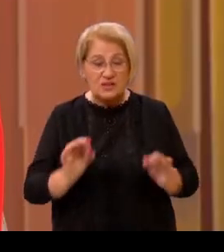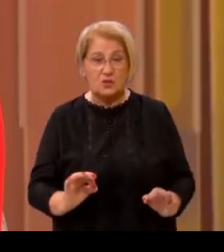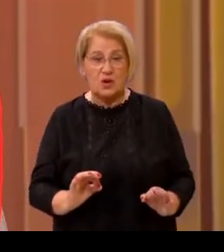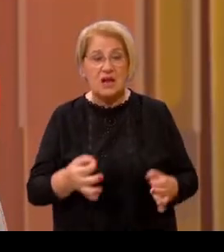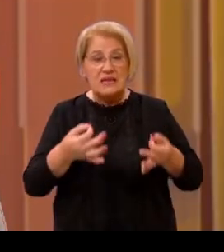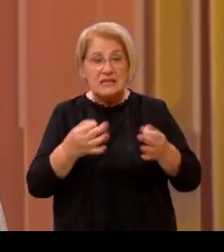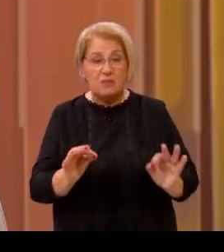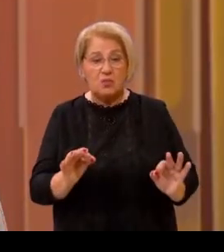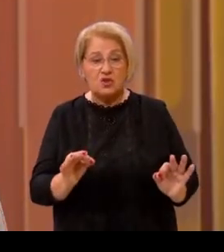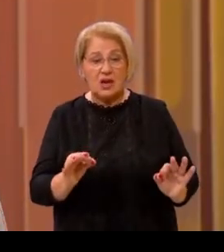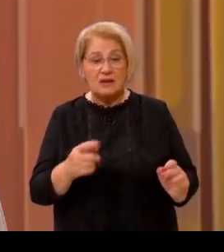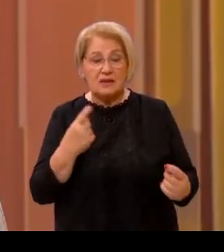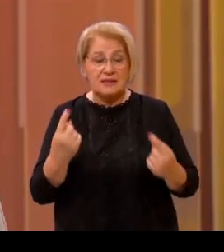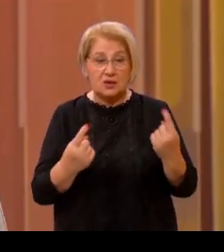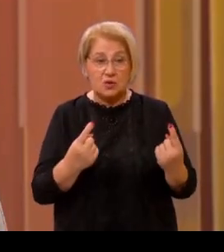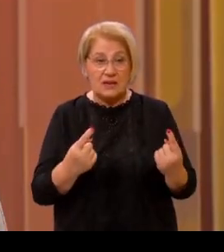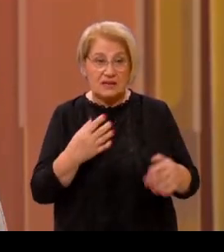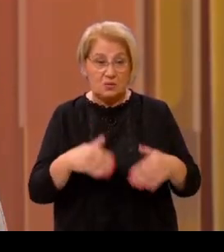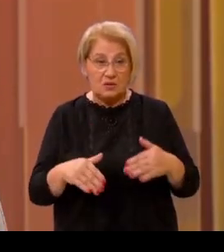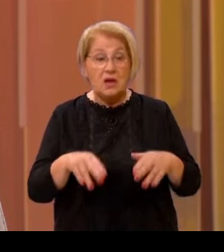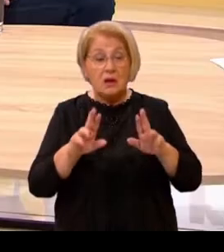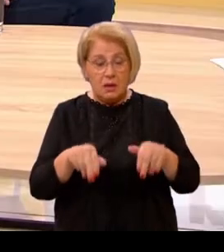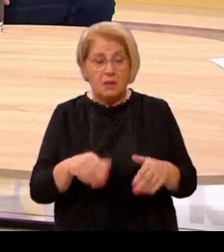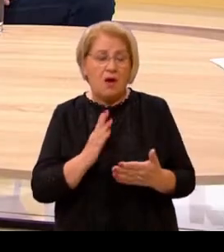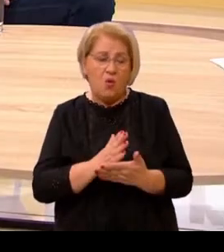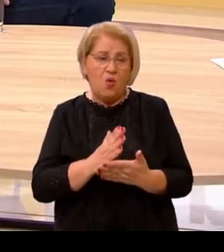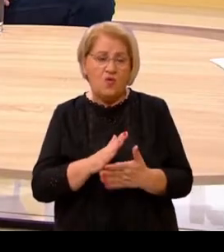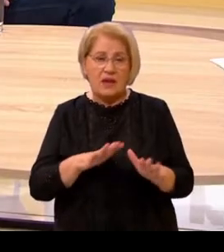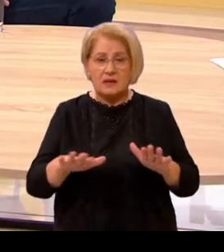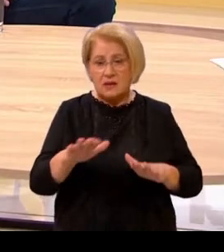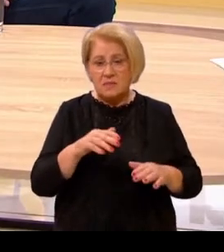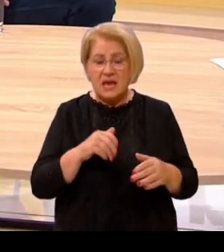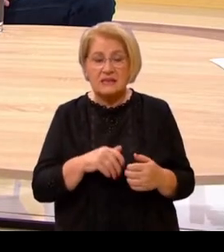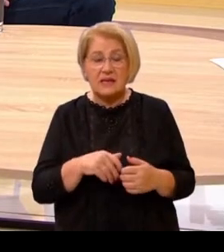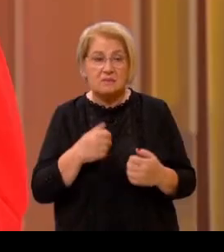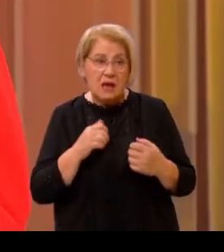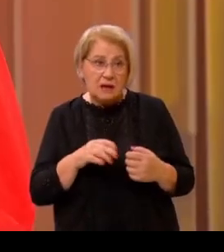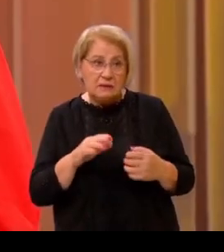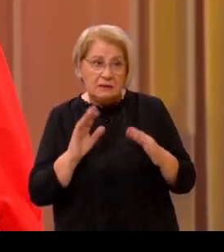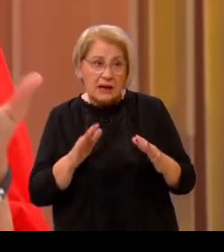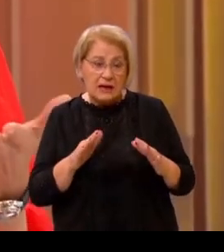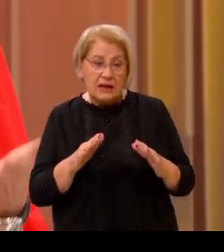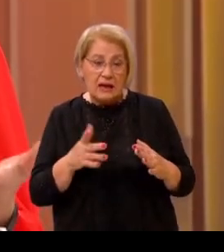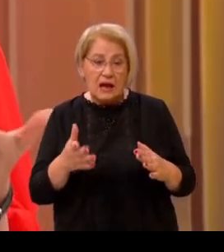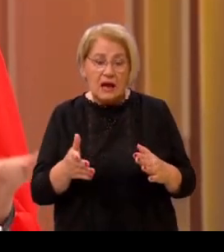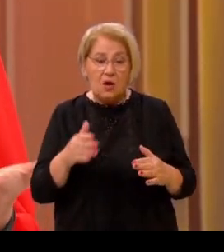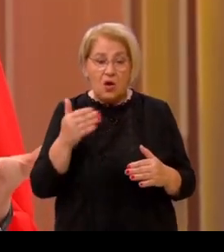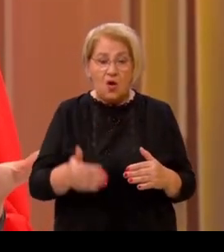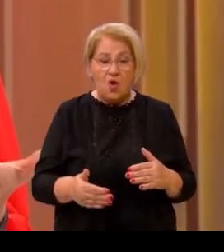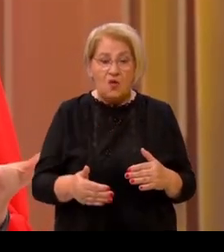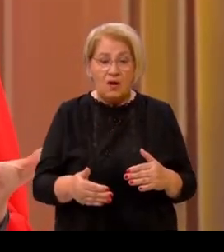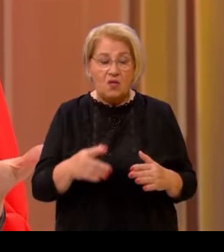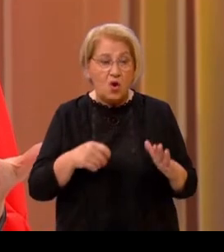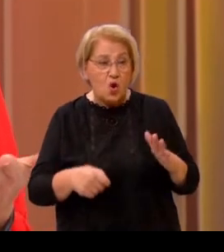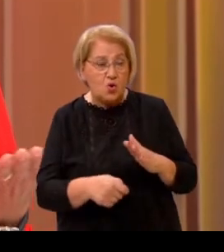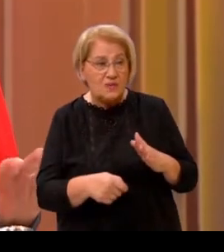poboljšanje polože umirovljenika. redu. Nije da nema prostora, uvijek ima prostora. Uvijek ima prostora, posebno u duhu ovih posljednjih korupcijskih